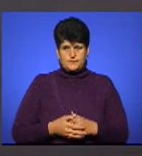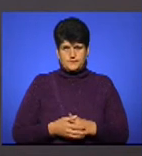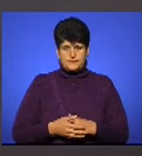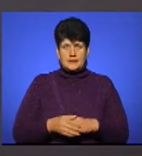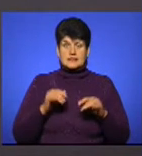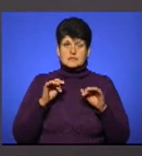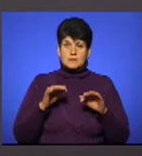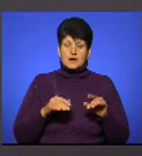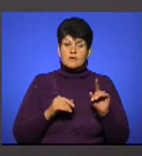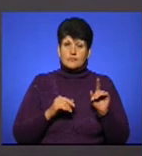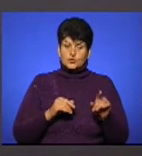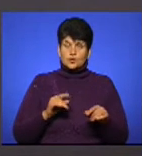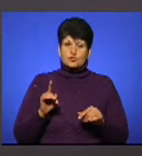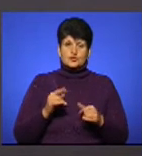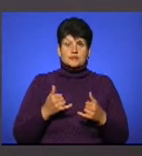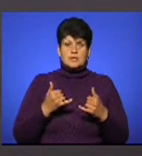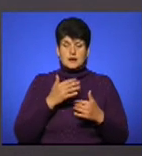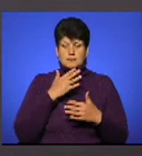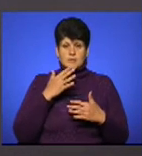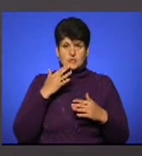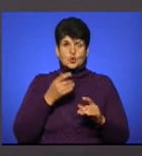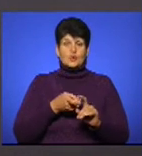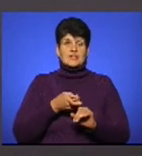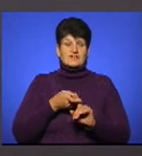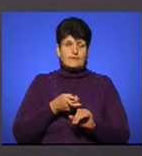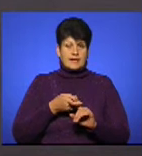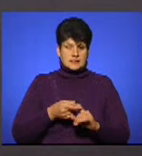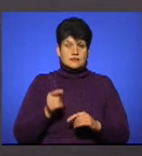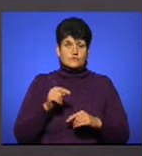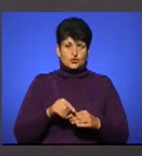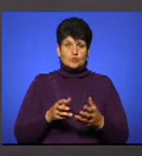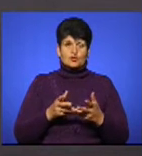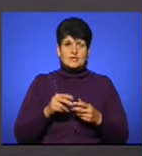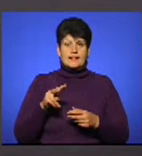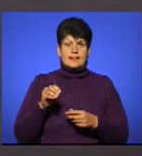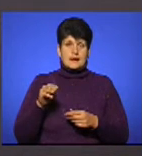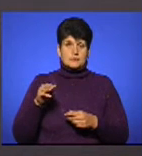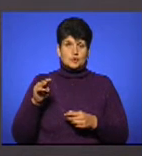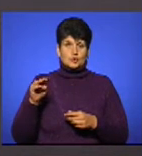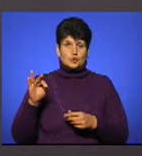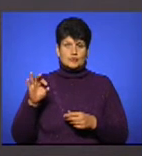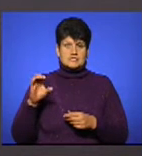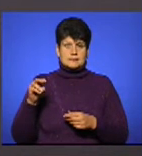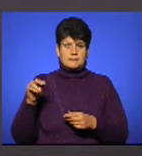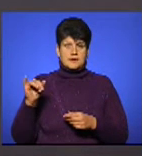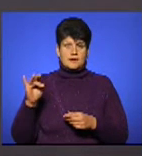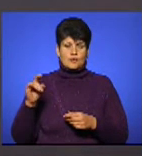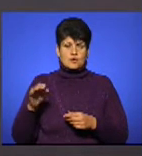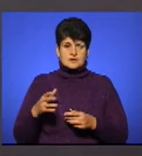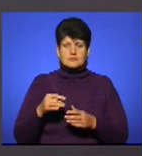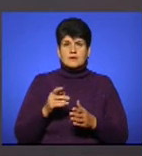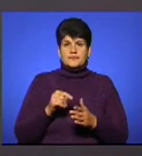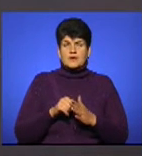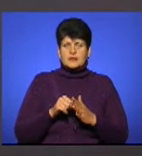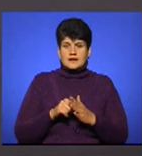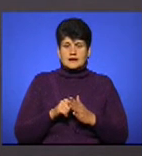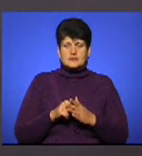Справа в тому, що для багатьох інфекцій, в тому числі і для лептерспірозу, характерні періодичні та